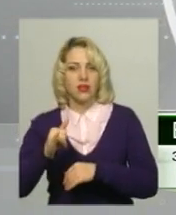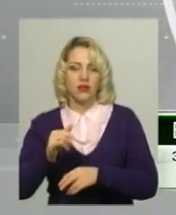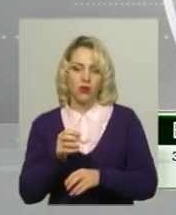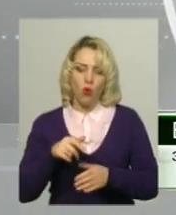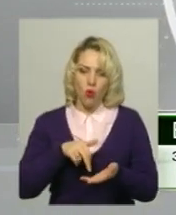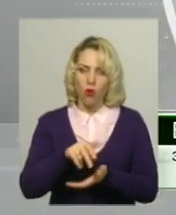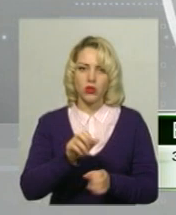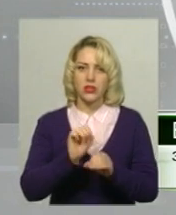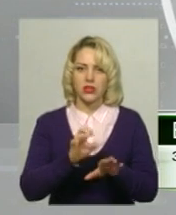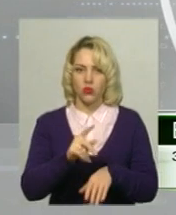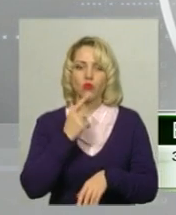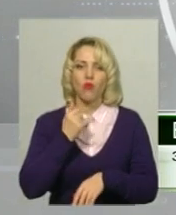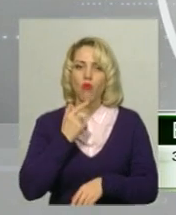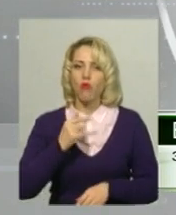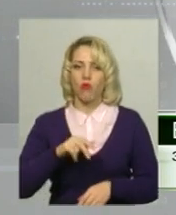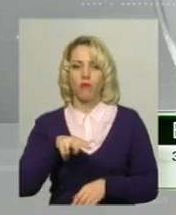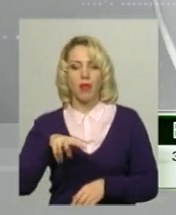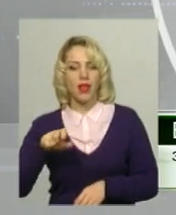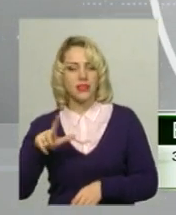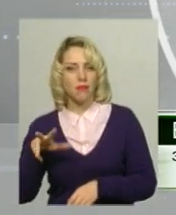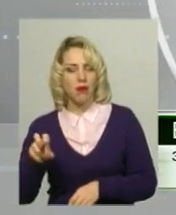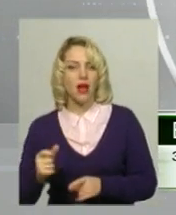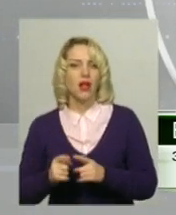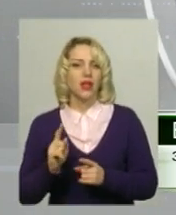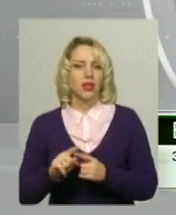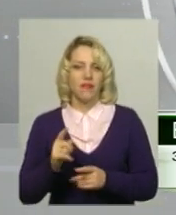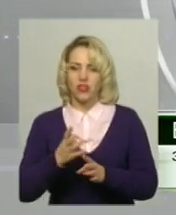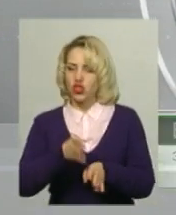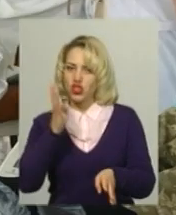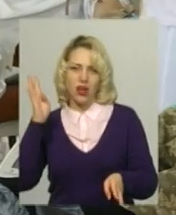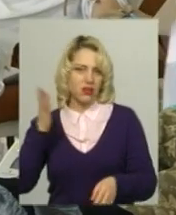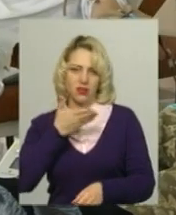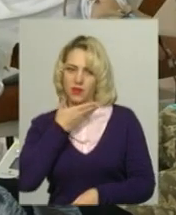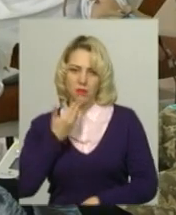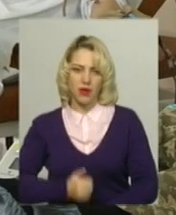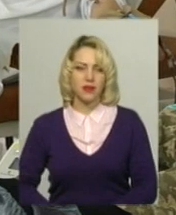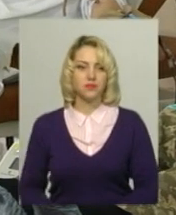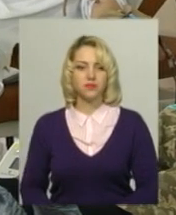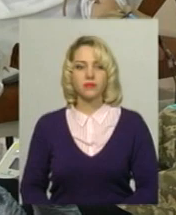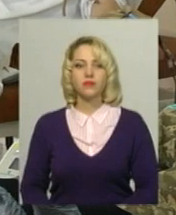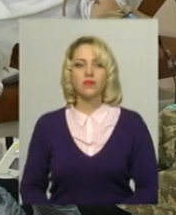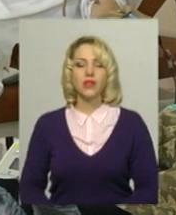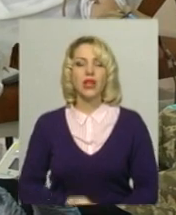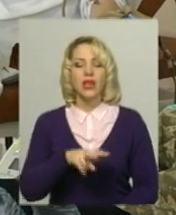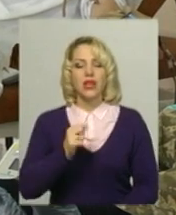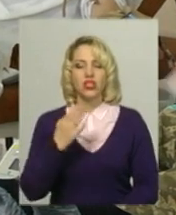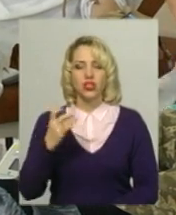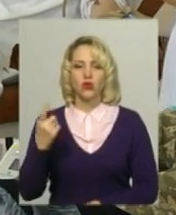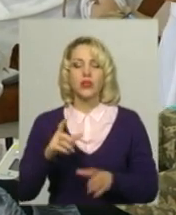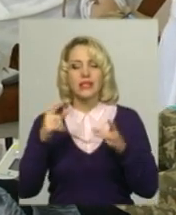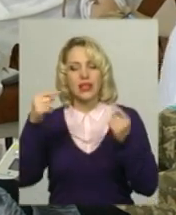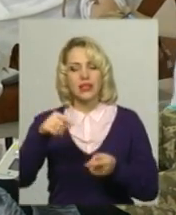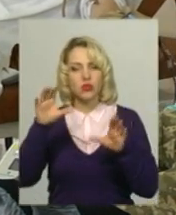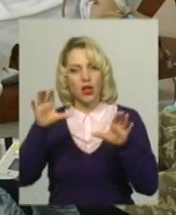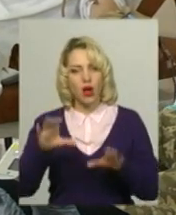здає плазму, кров. Але великих черг я не бачив. За словами Віктора Ліщенка, згідно закону, заслужені